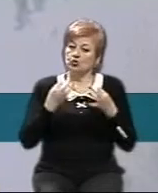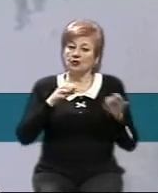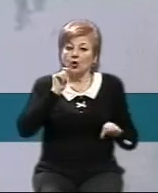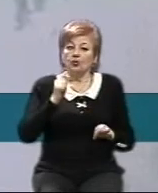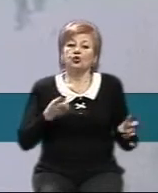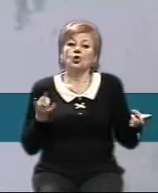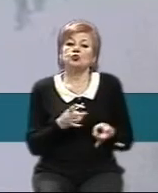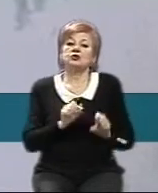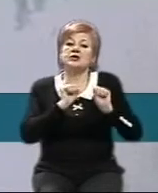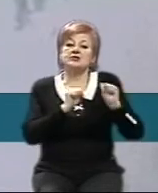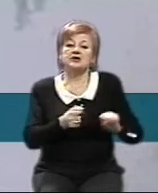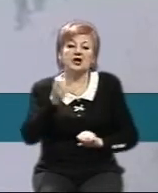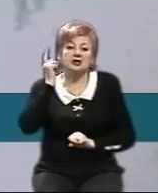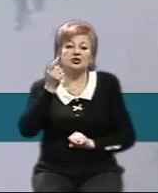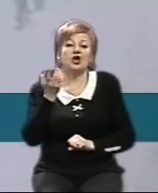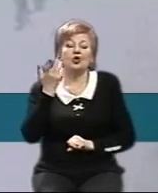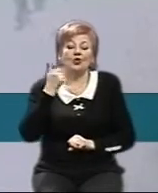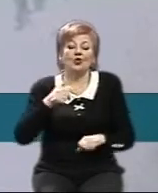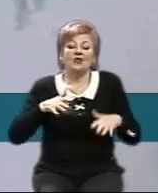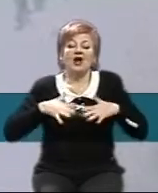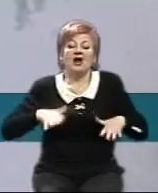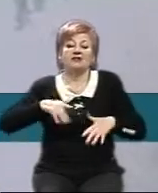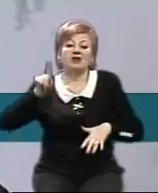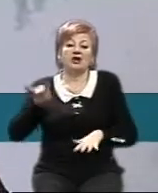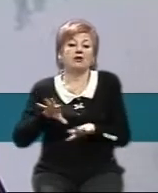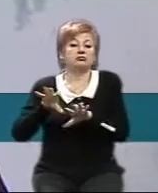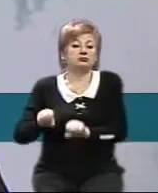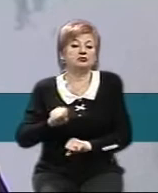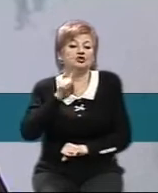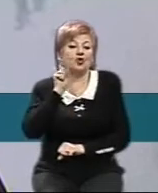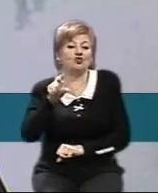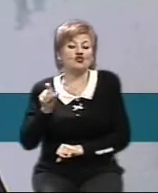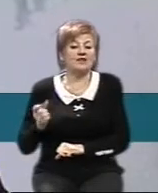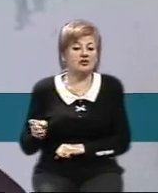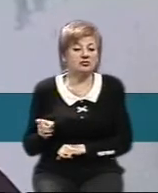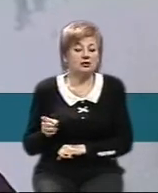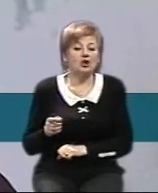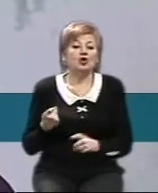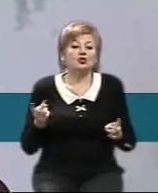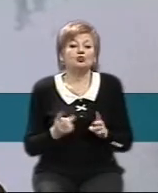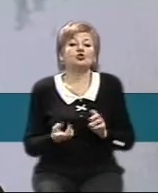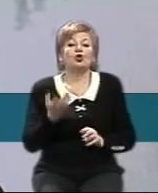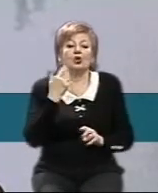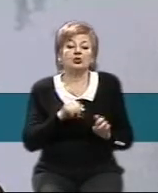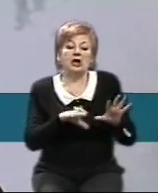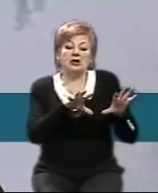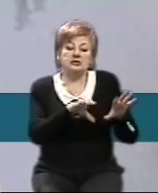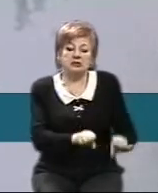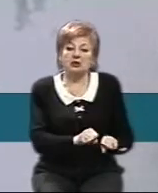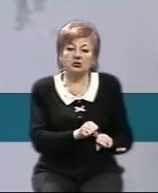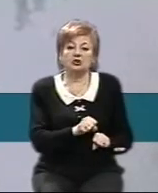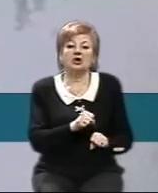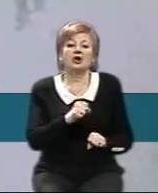треба було захищати, коли в Криму з'явились зелені чоловічки. Суверенітет України треба було захищати, коли почали захоплювати обласні